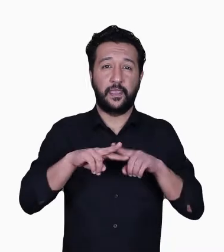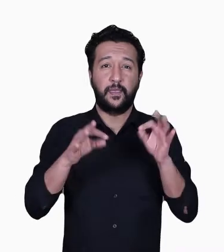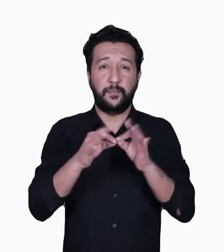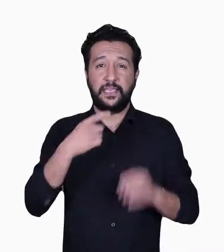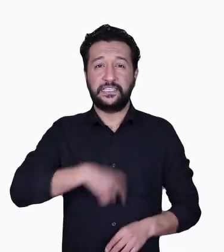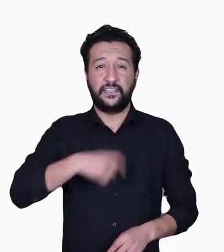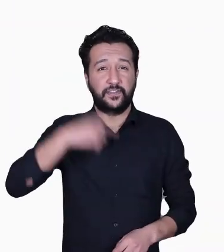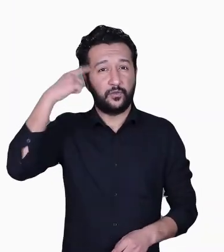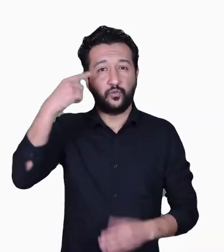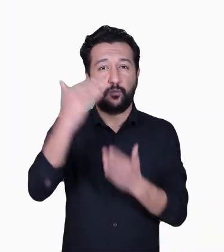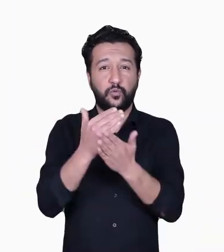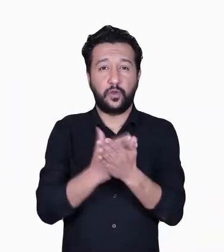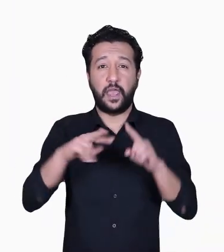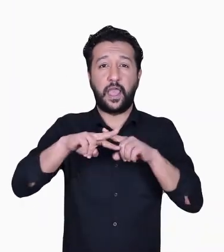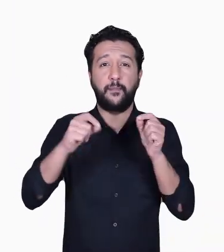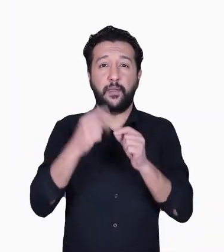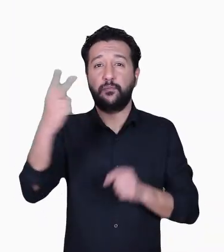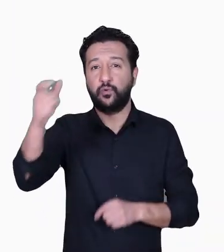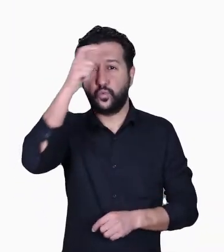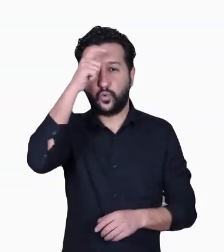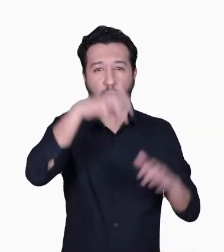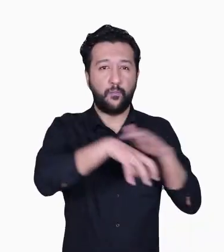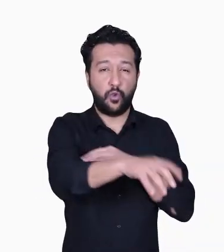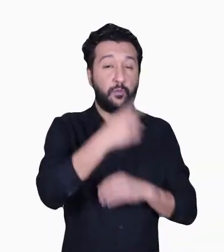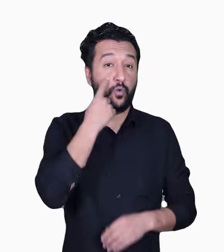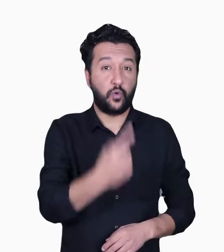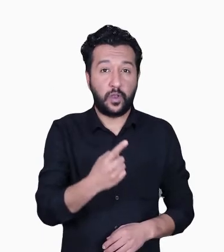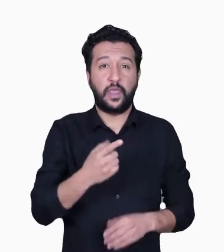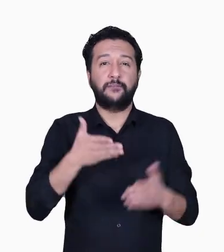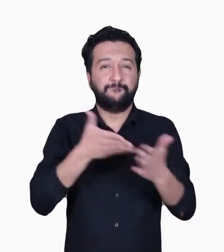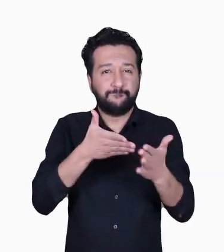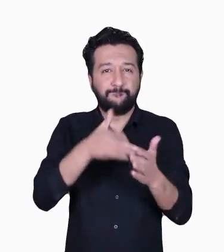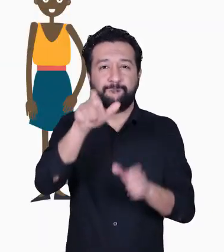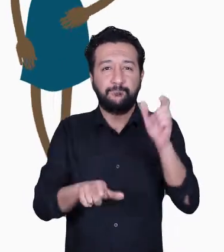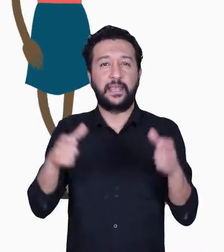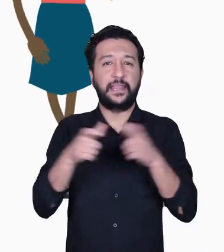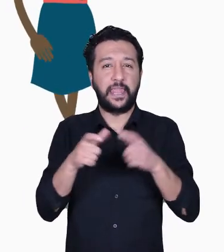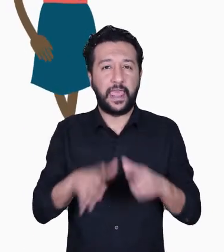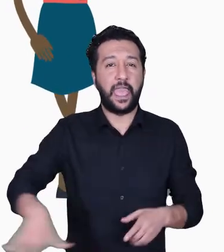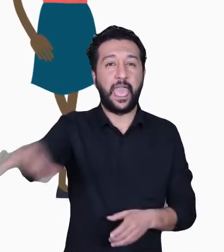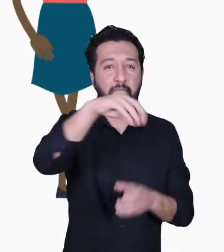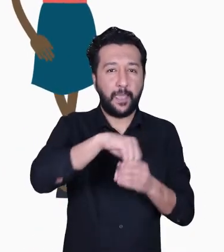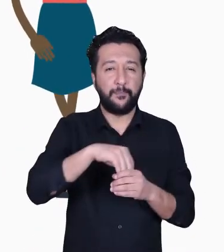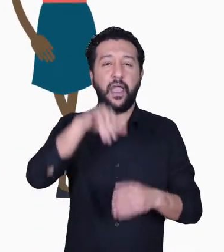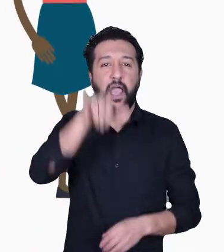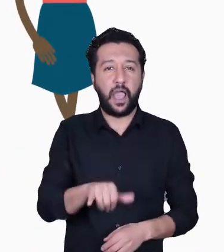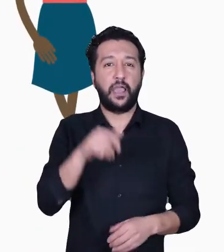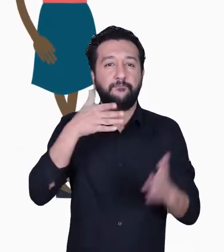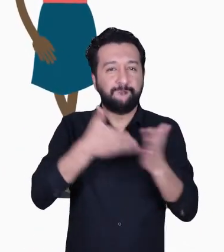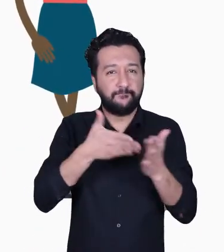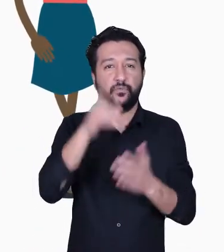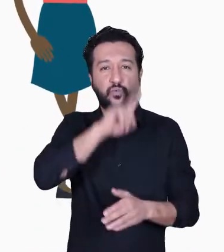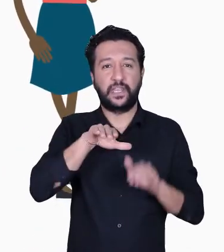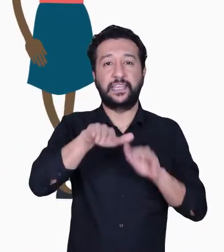Avrupa Birliği Sivil Düşün Programı, Avrupa Birliği Türkiye Delegasyonu tarafından aktivistler ve sivil toplum örgütlerinin hak